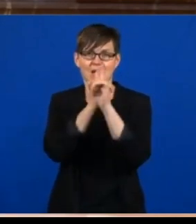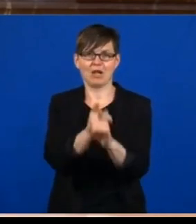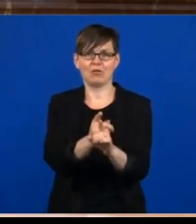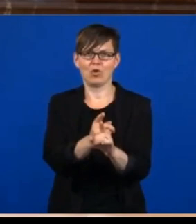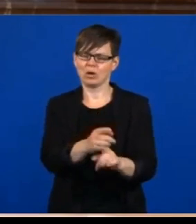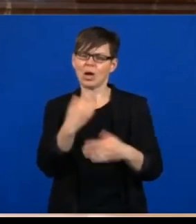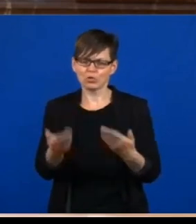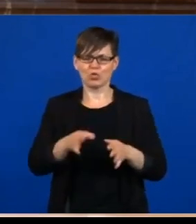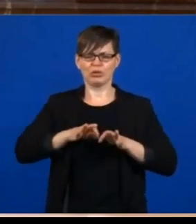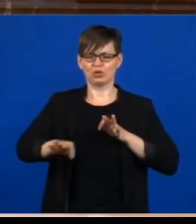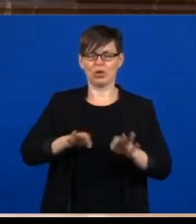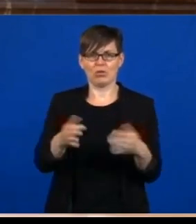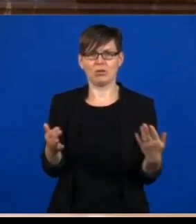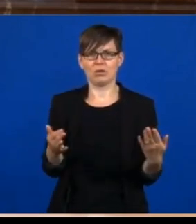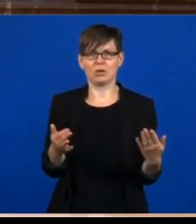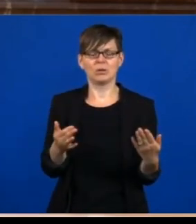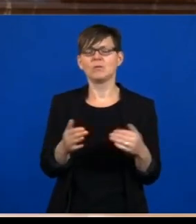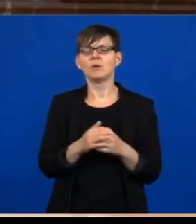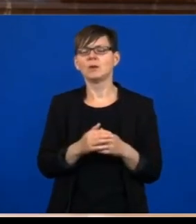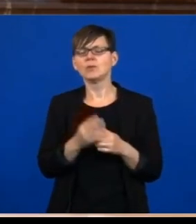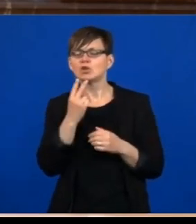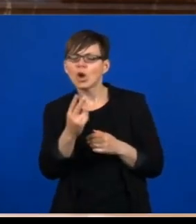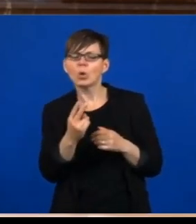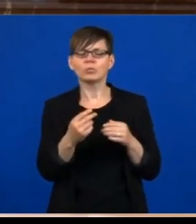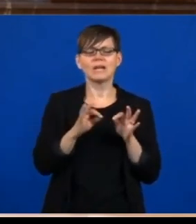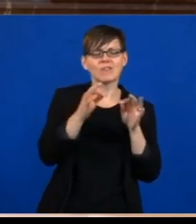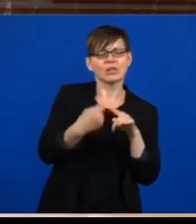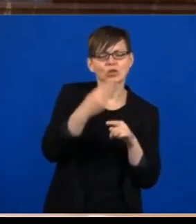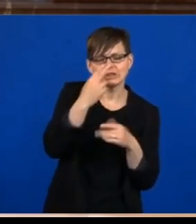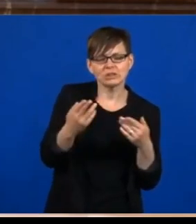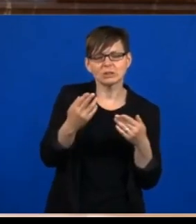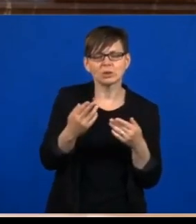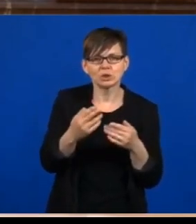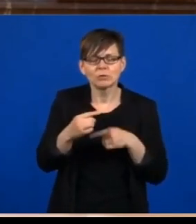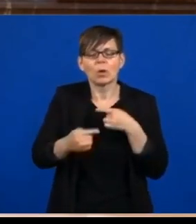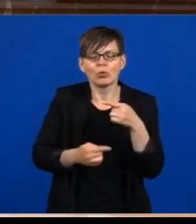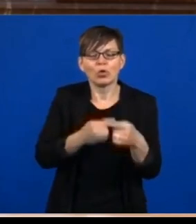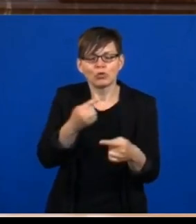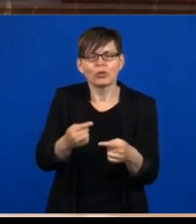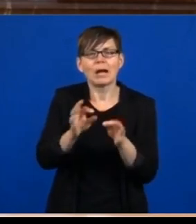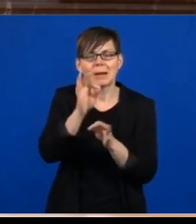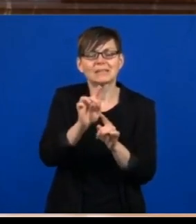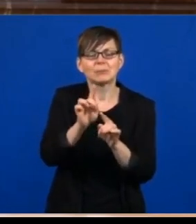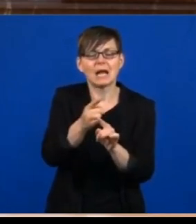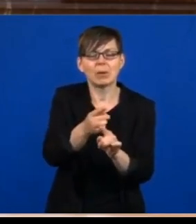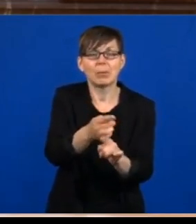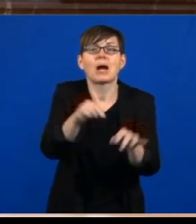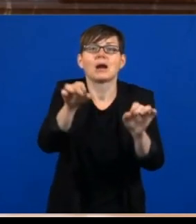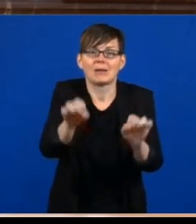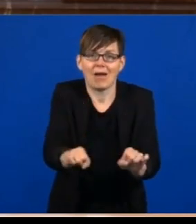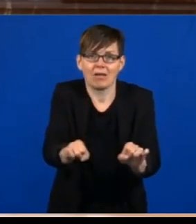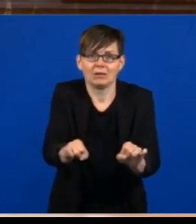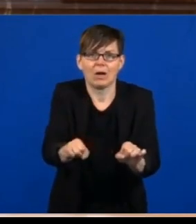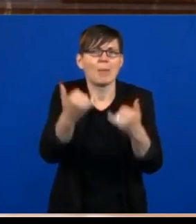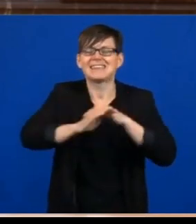auch wirklich zu machen. Und wir sind jetzt sehr, sehr weit, wenn Sie sich das einmal vorstellen, was in den letzten zwei Monaten alles